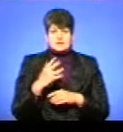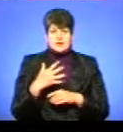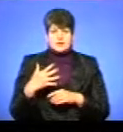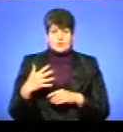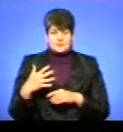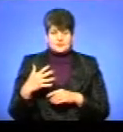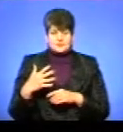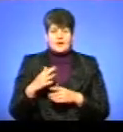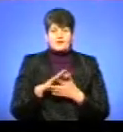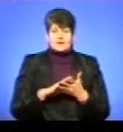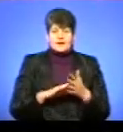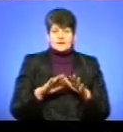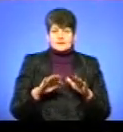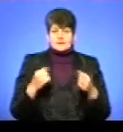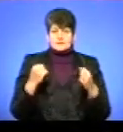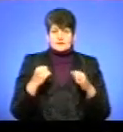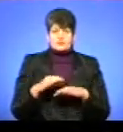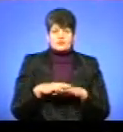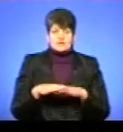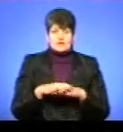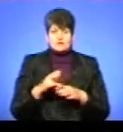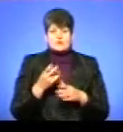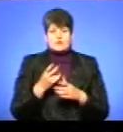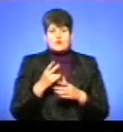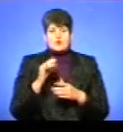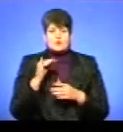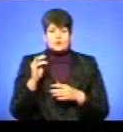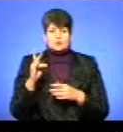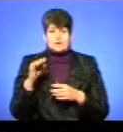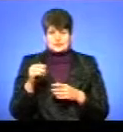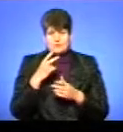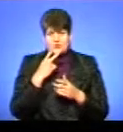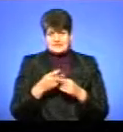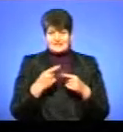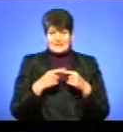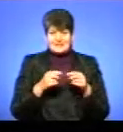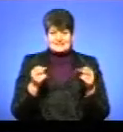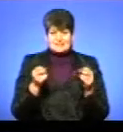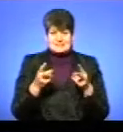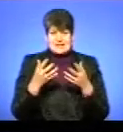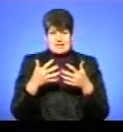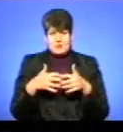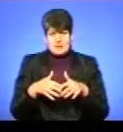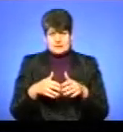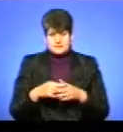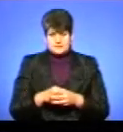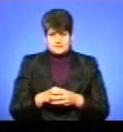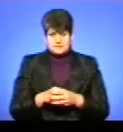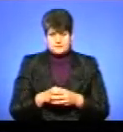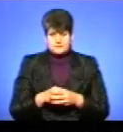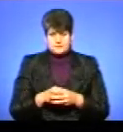Далі дітям на спортивному майданчику рятувальник Юрій Кудринський показав техніку та спеціальне обладнання. Спеціальний